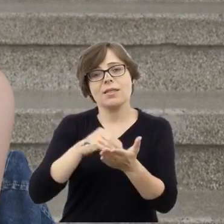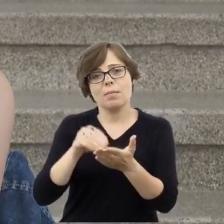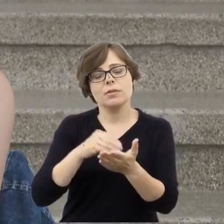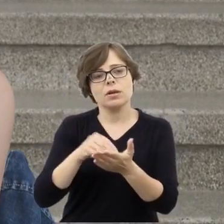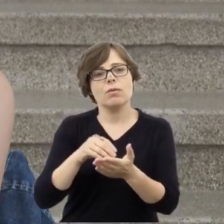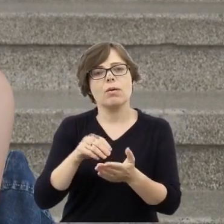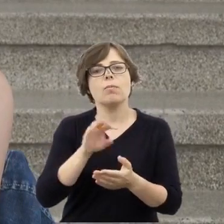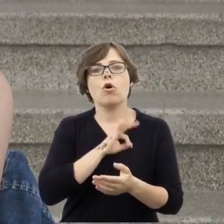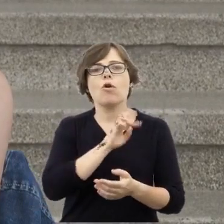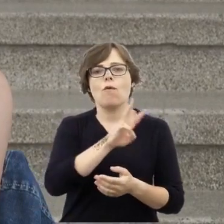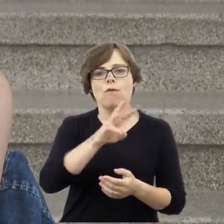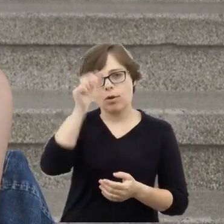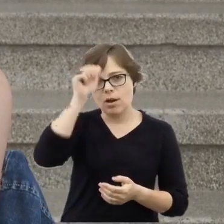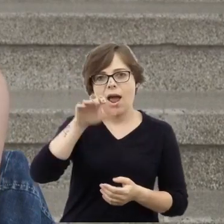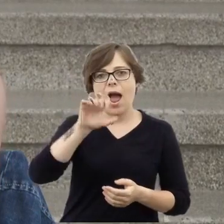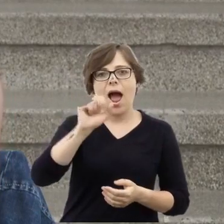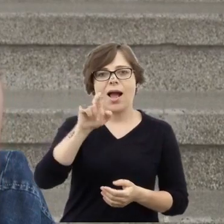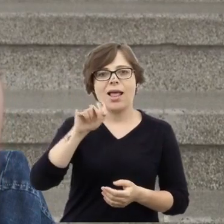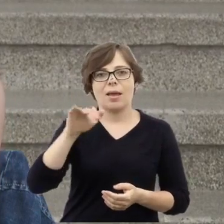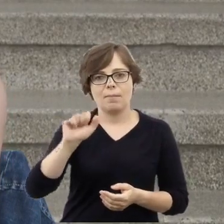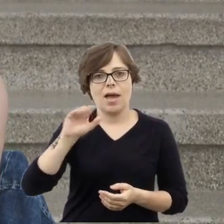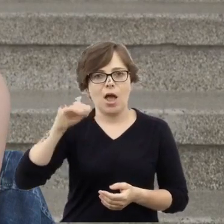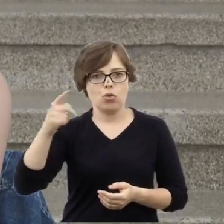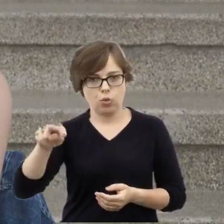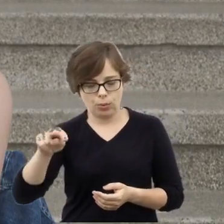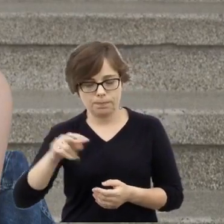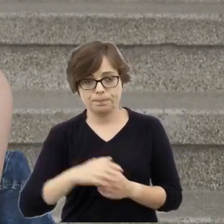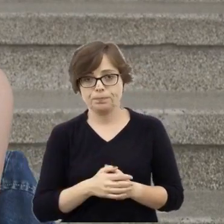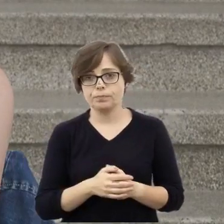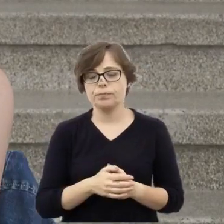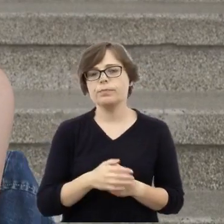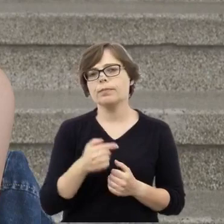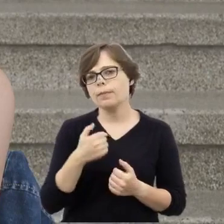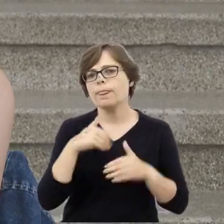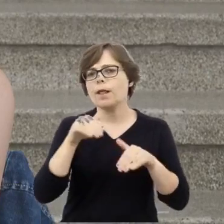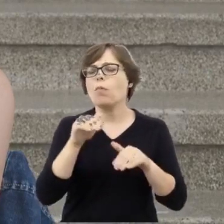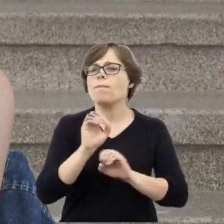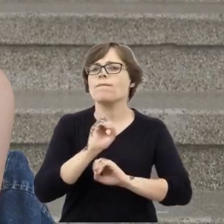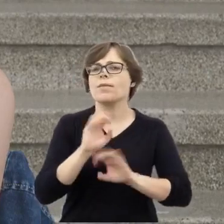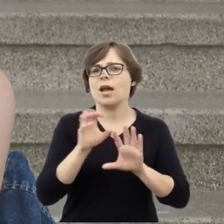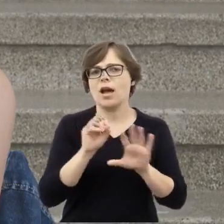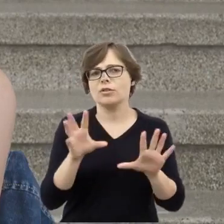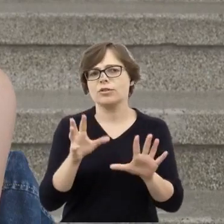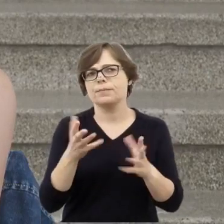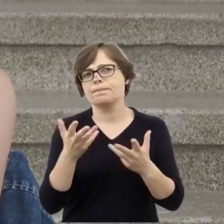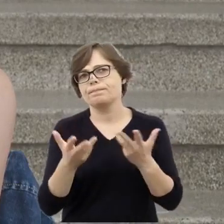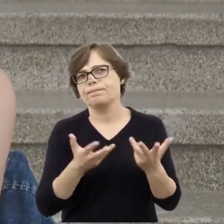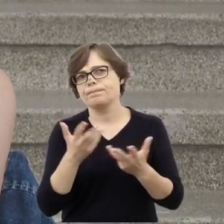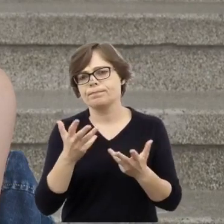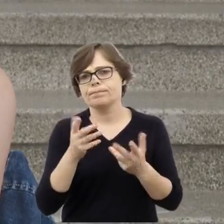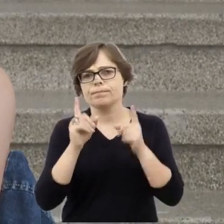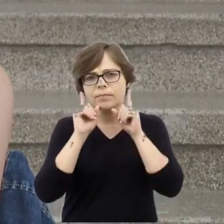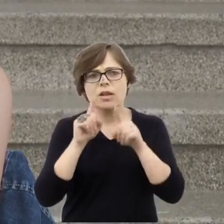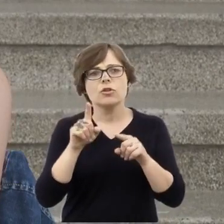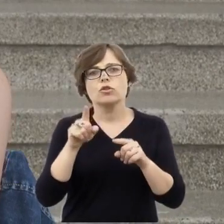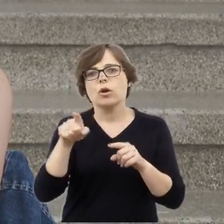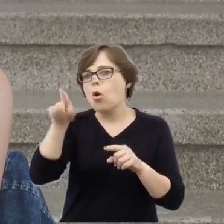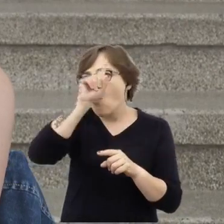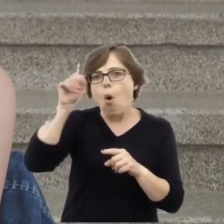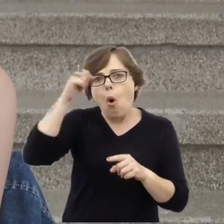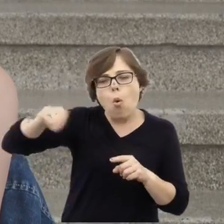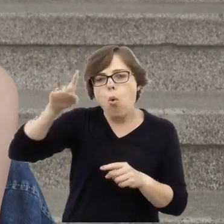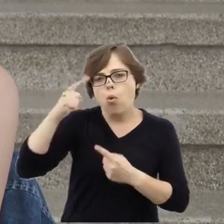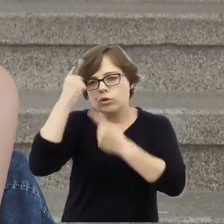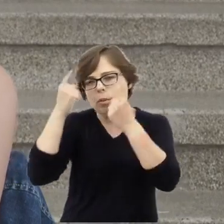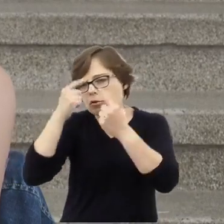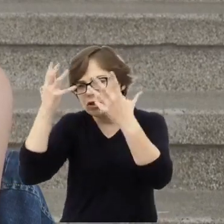Nie przynosi ulgi, ale może wyjaśnić, jaka jest, może poprzeć tezę o potędze ciemnoty, bo pierwszy